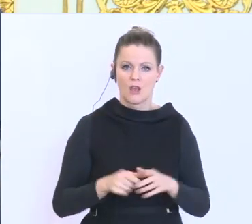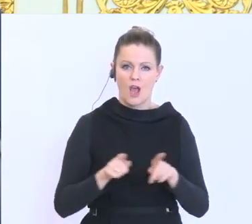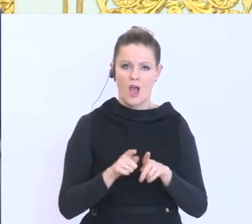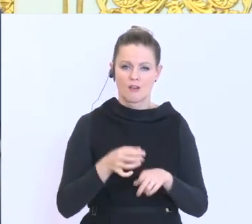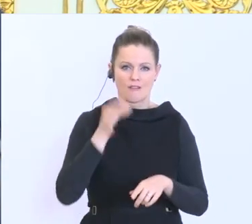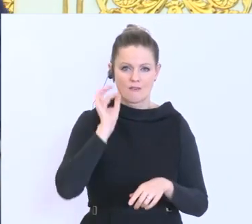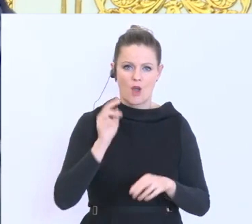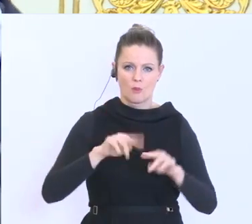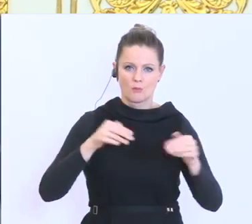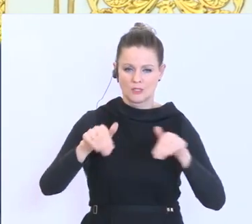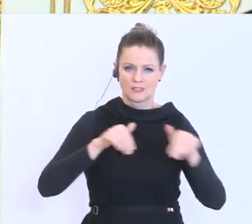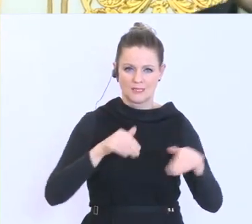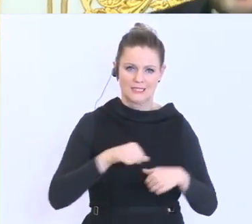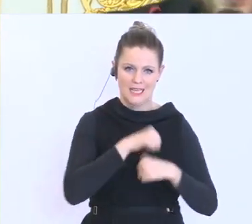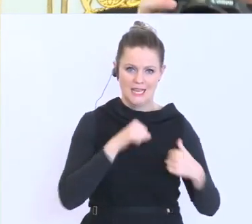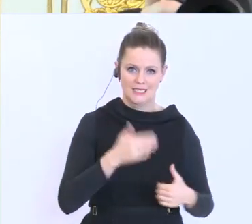Bundesministerinnen herzlichen Dank. Dank.